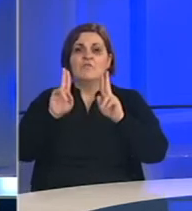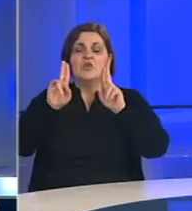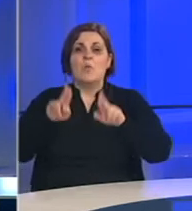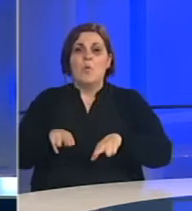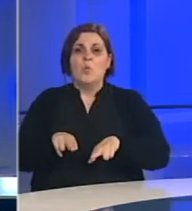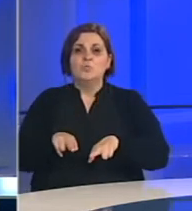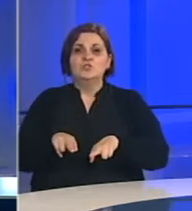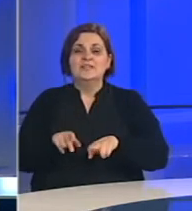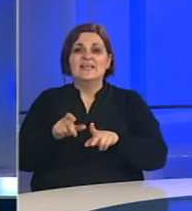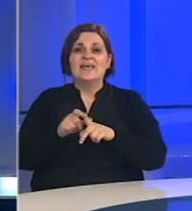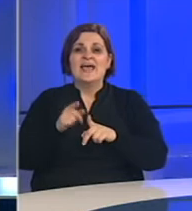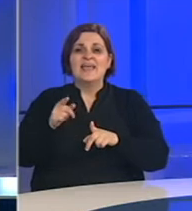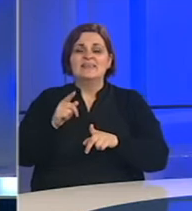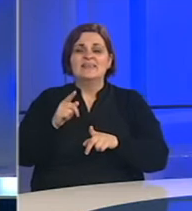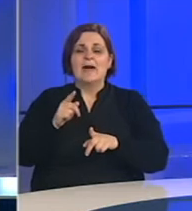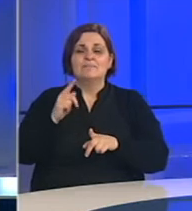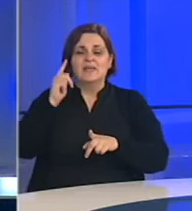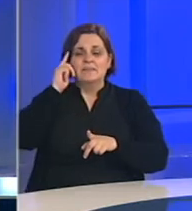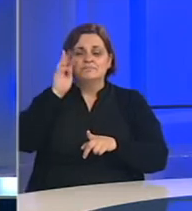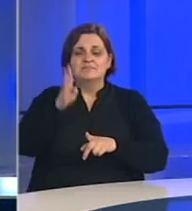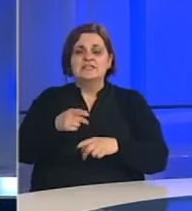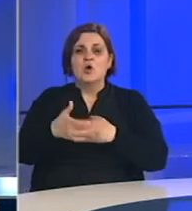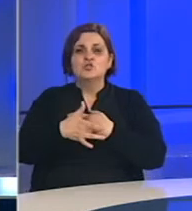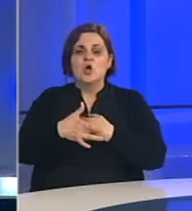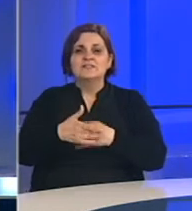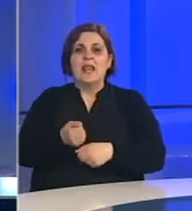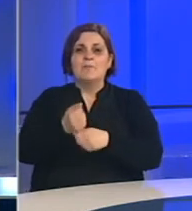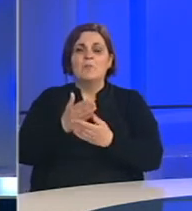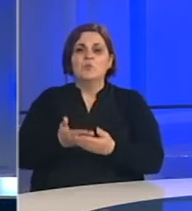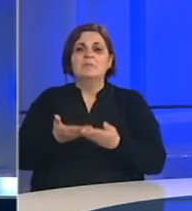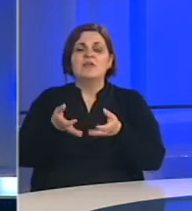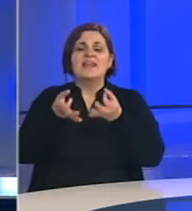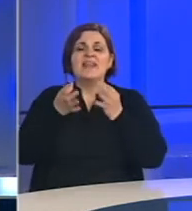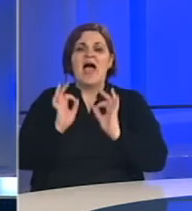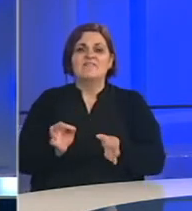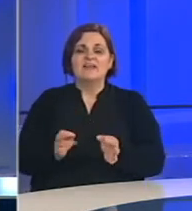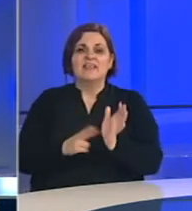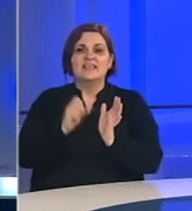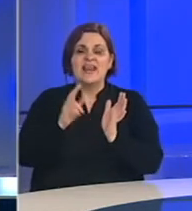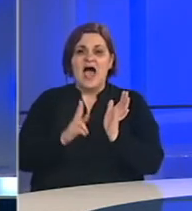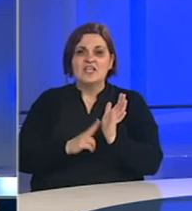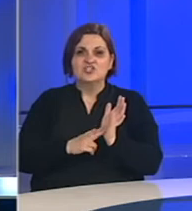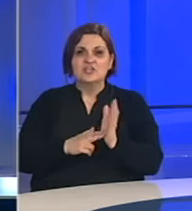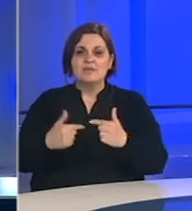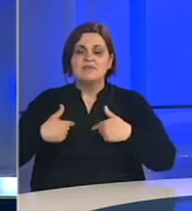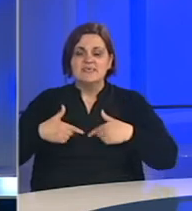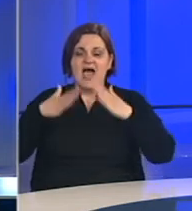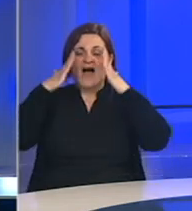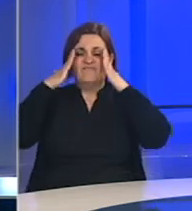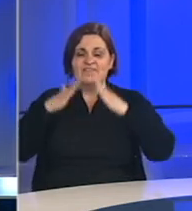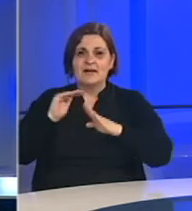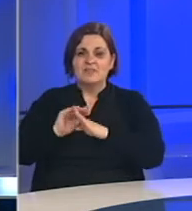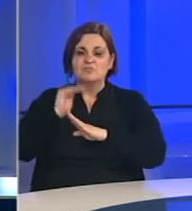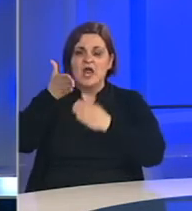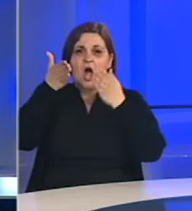da psihosocijalna podrška bude pružena ljudima na najkvalitetniji mogući način. Dakle, ja vjerujem da ćemo mi